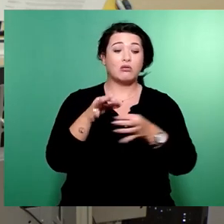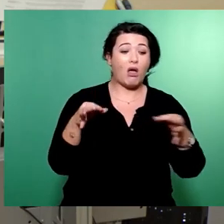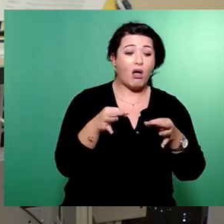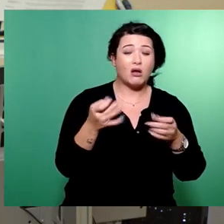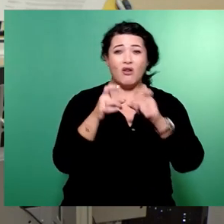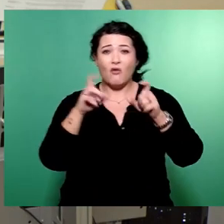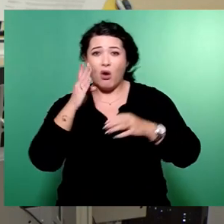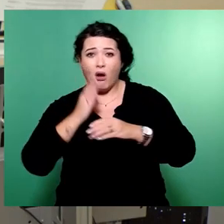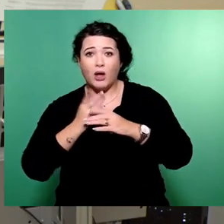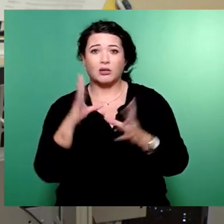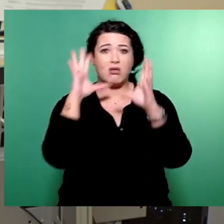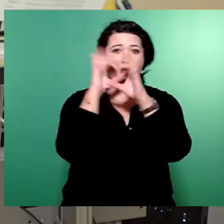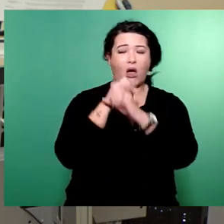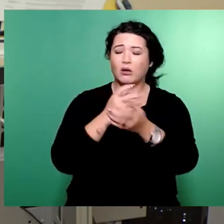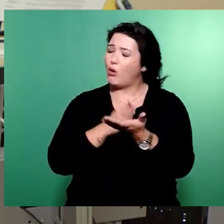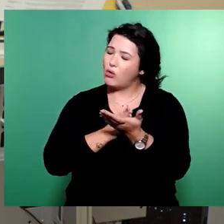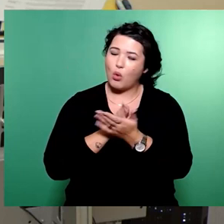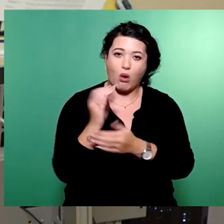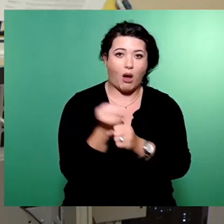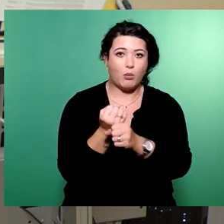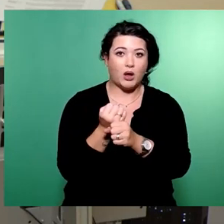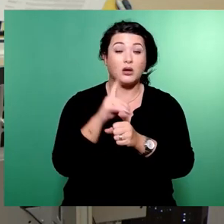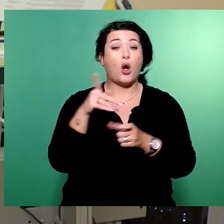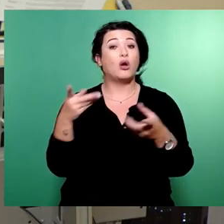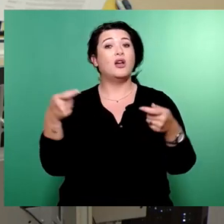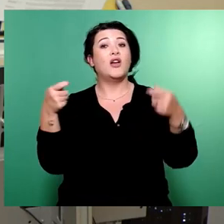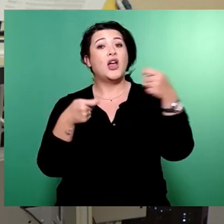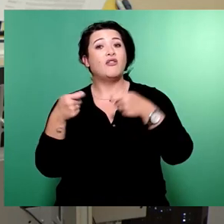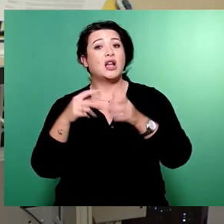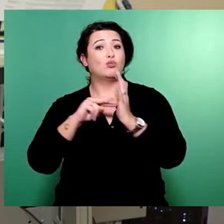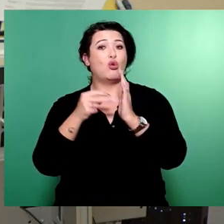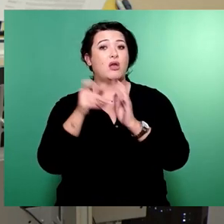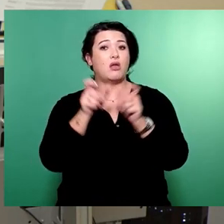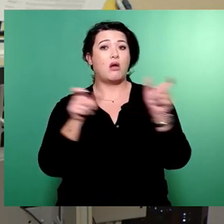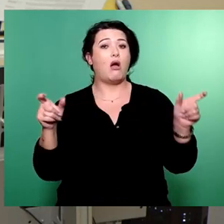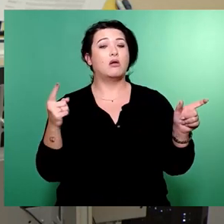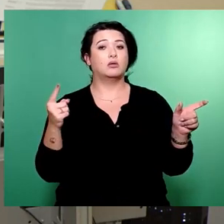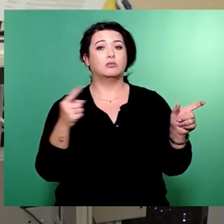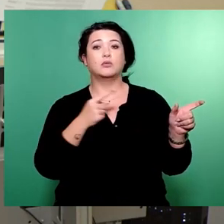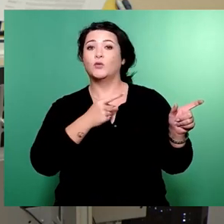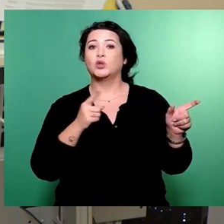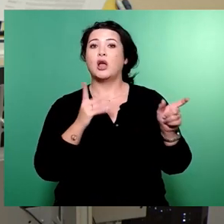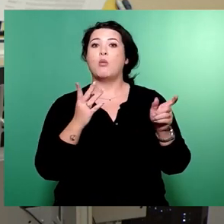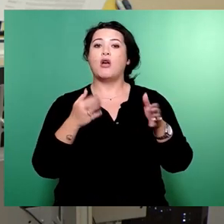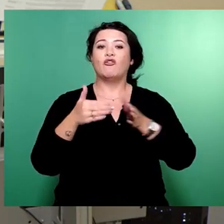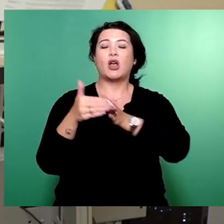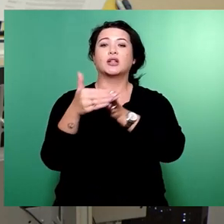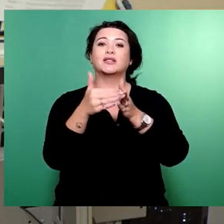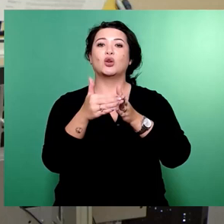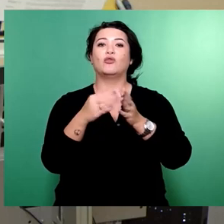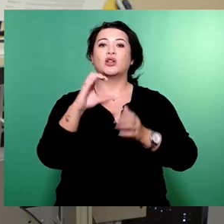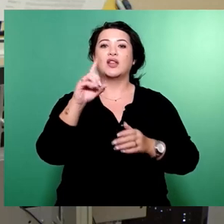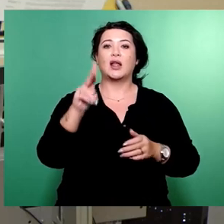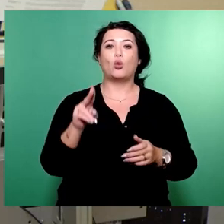Nächten. Speziell die Finanzpolitikerinnen und Politiker der Fraktionen von CDU,